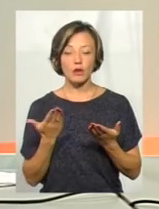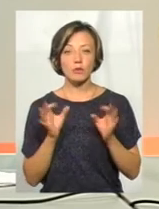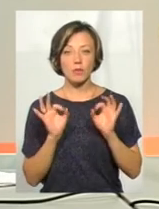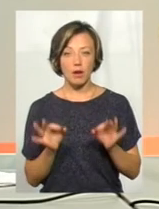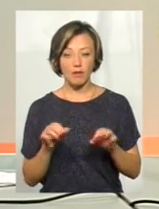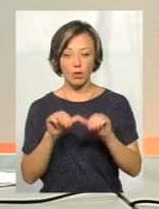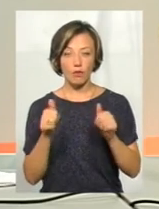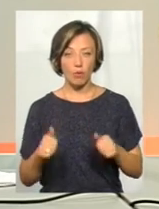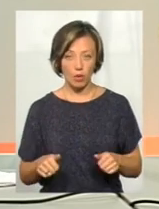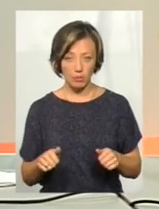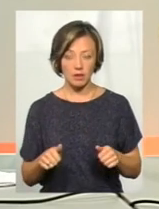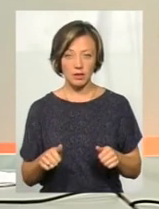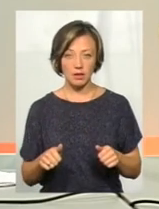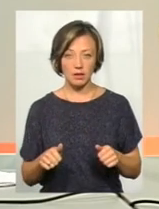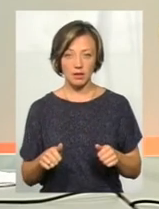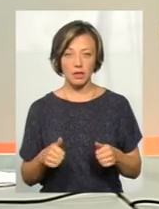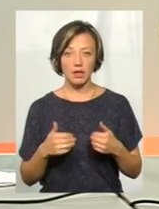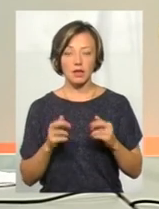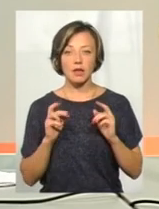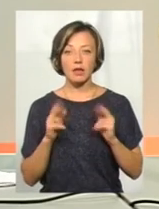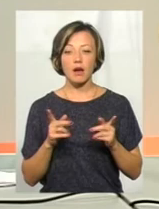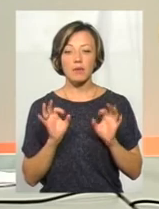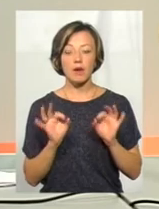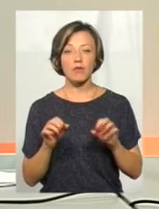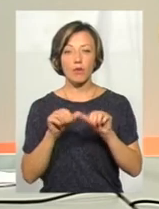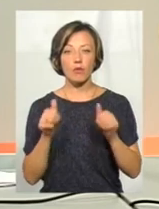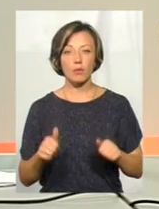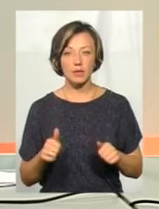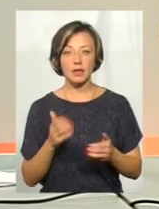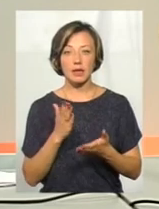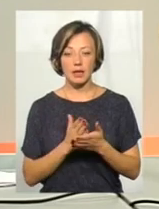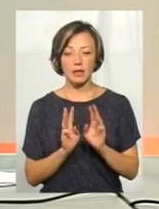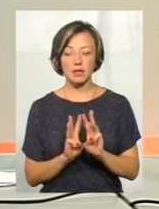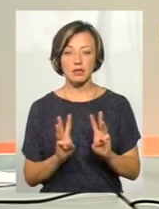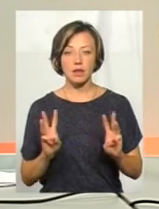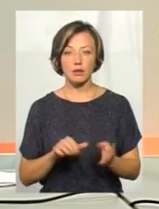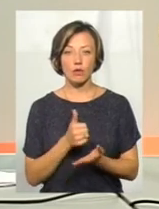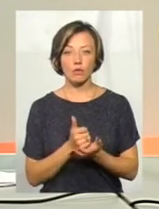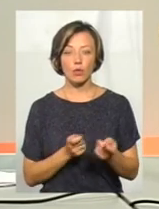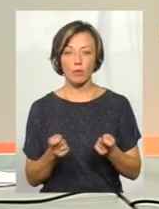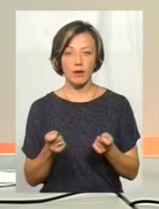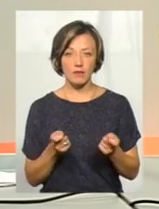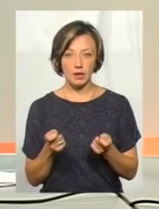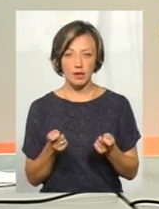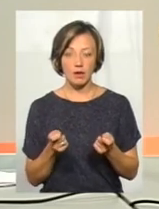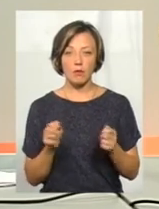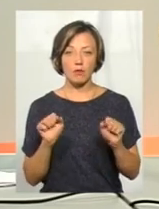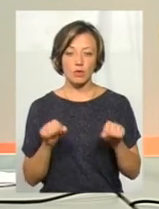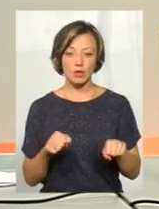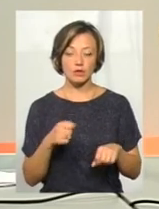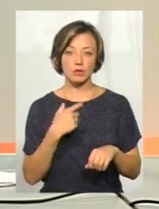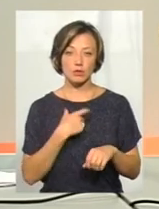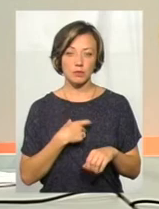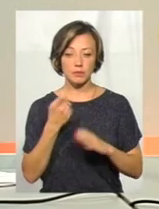чином оформлене, а як його належним чином оформити, то є на сайті головного управління. Можна собі